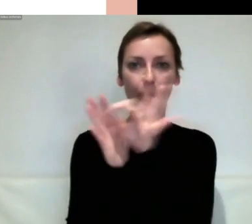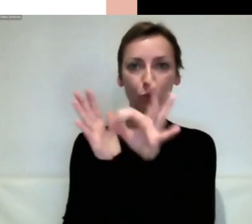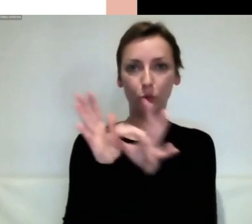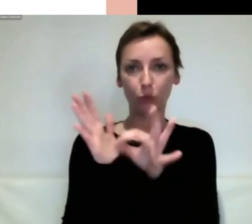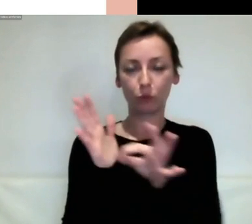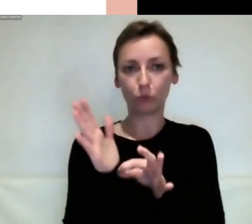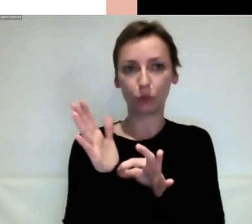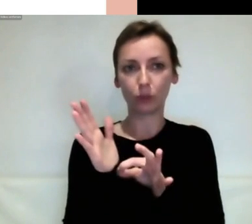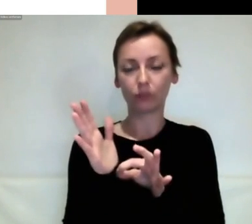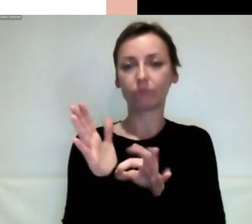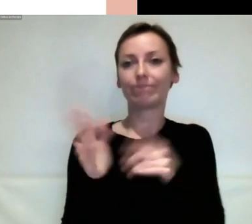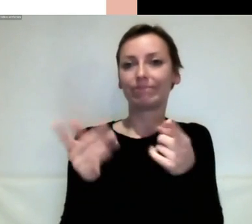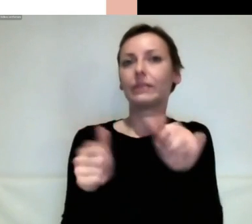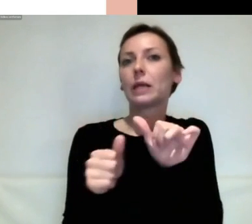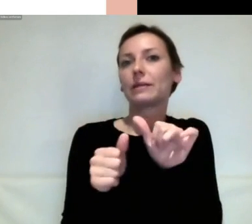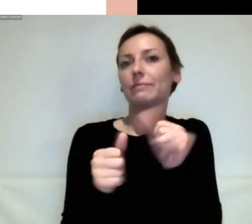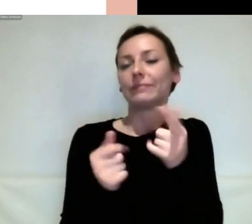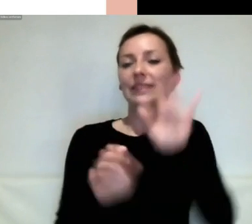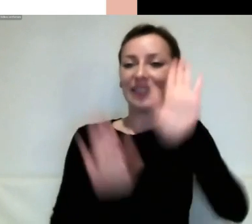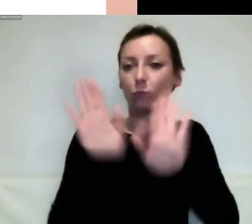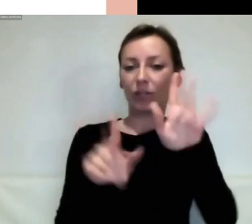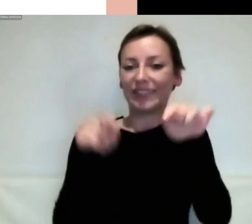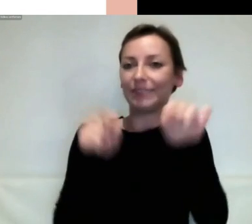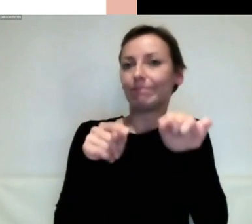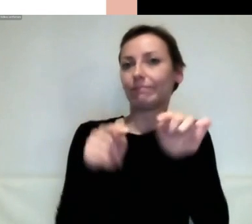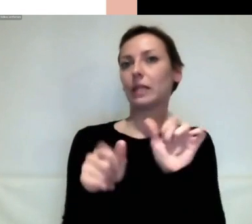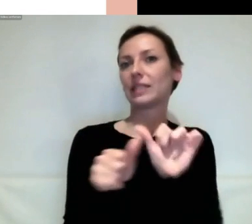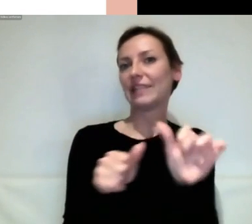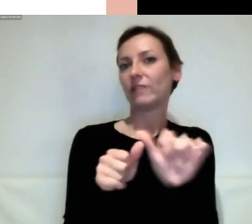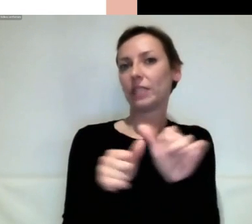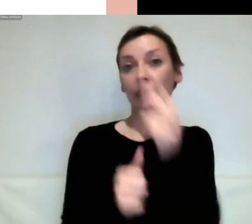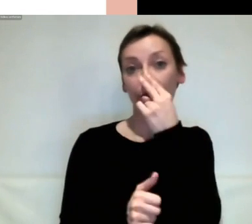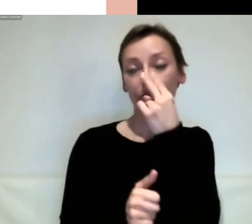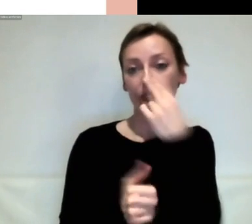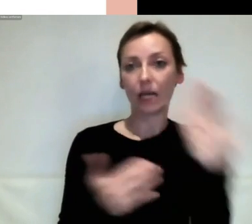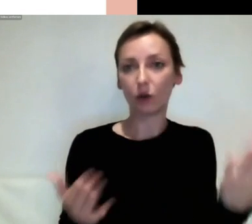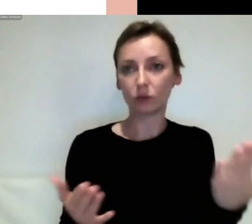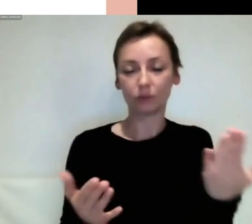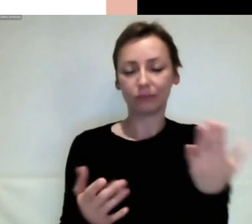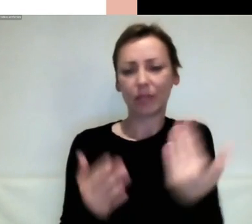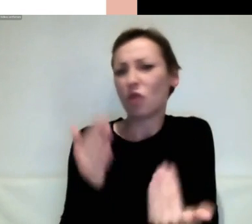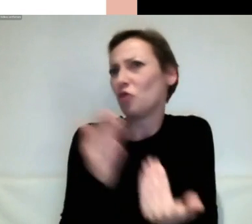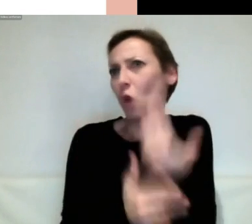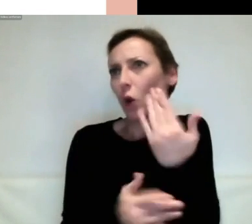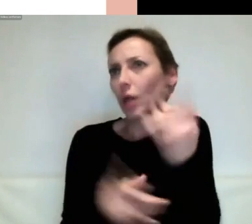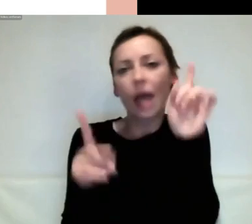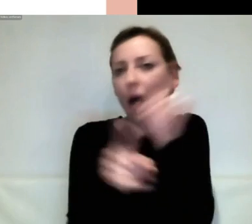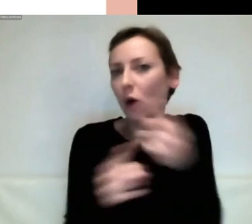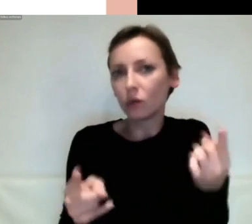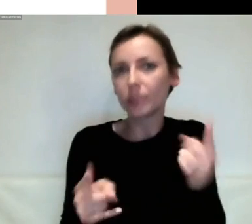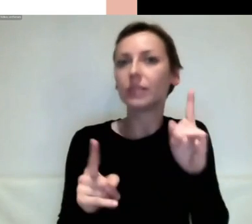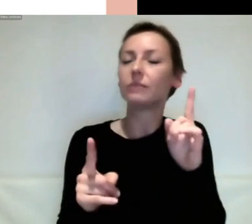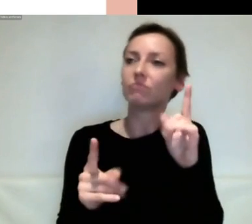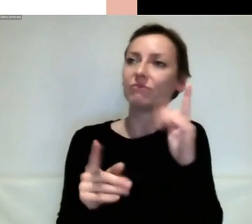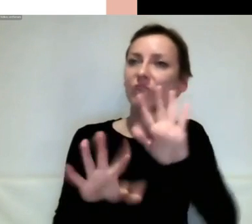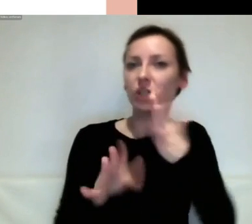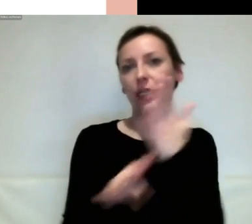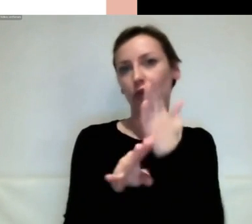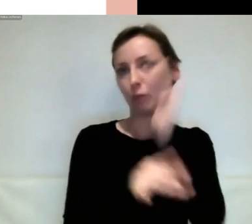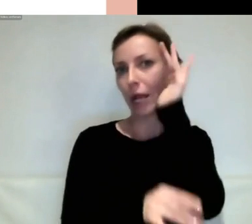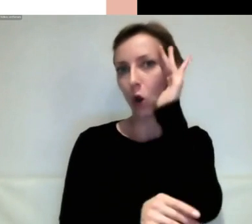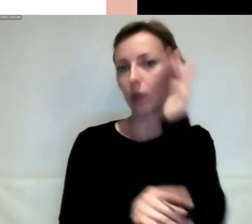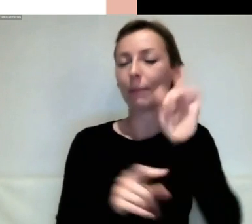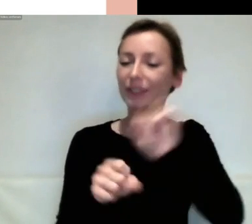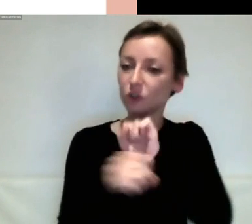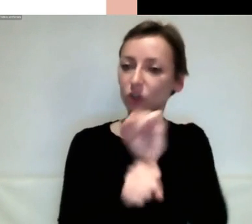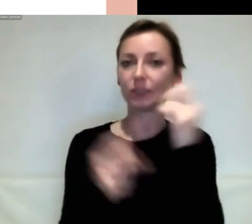Demokratie genannt. Und die sind natürlich nicht neu und ihr werdet die alle schon mal gehört haben, aber sie sind trotzdem unheimlich wichtig. Und deshalb ist es wichtig, dass wir noch mal kurz darauf eingehen.